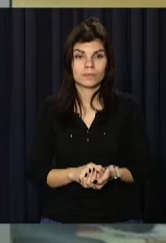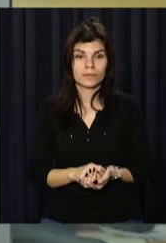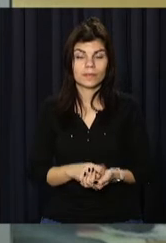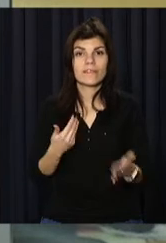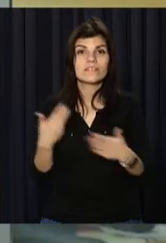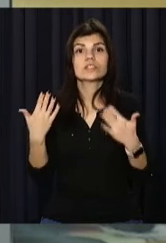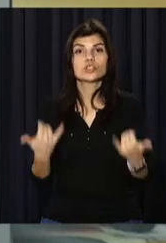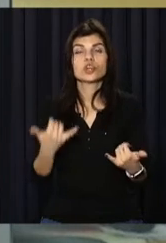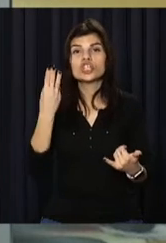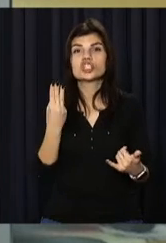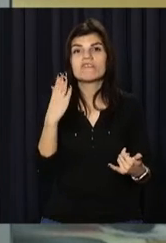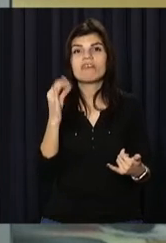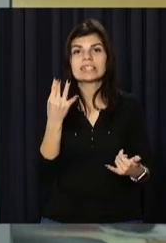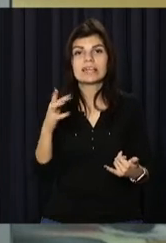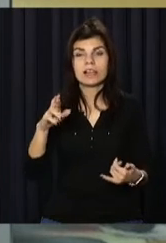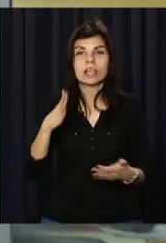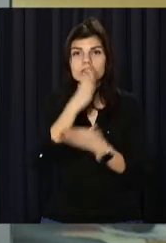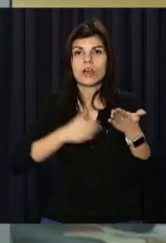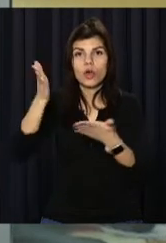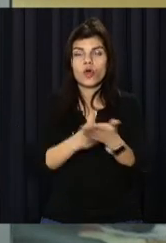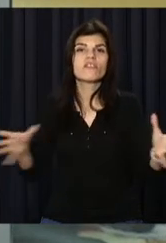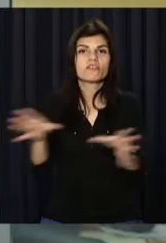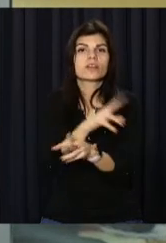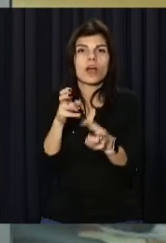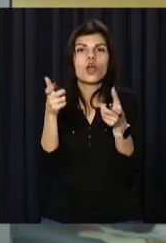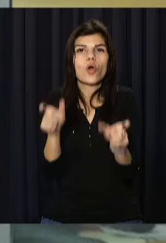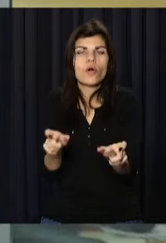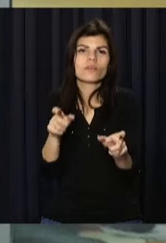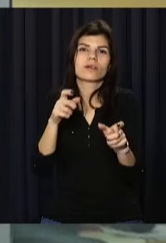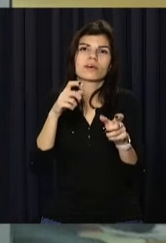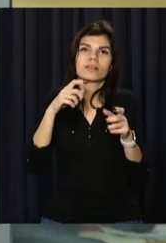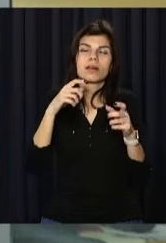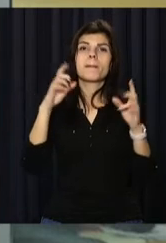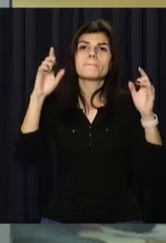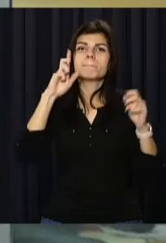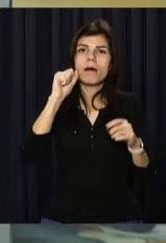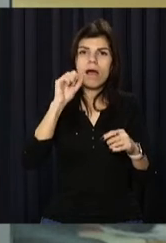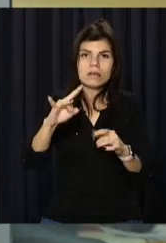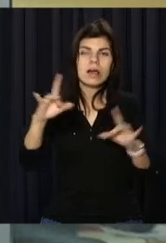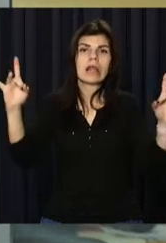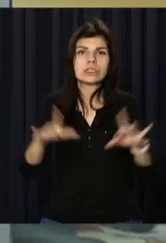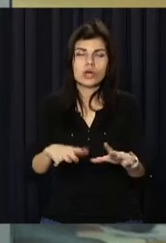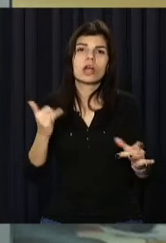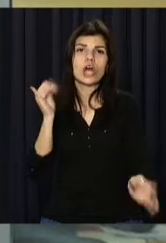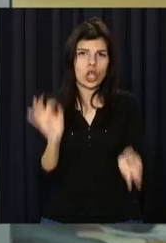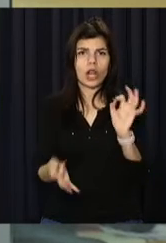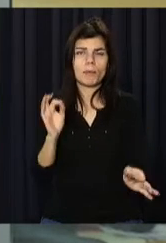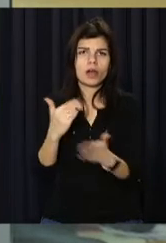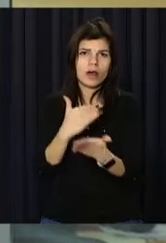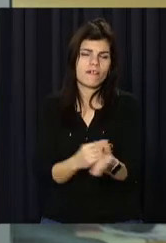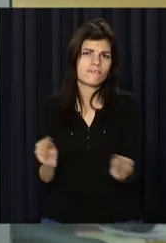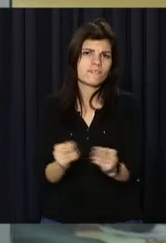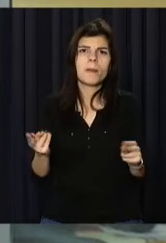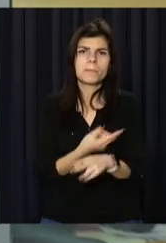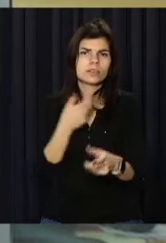Відсьогодні у Швеції скасовуються всі ковідні обмеження. Бари та ресторани починають працювати в нормальному режимі без